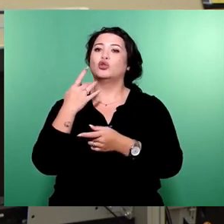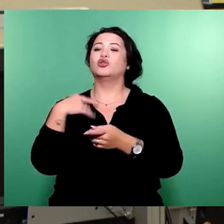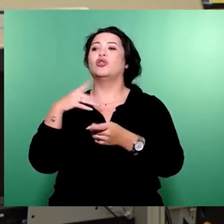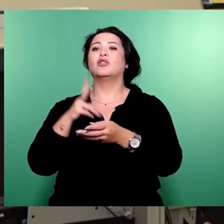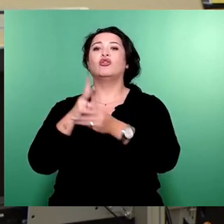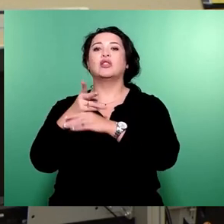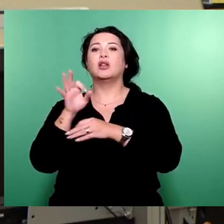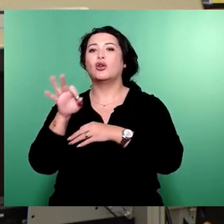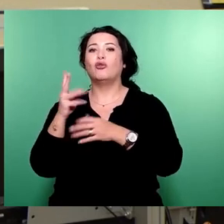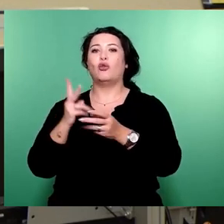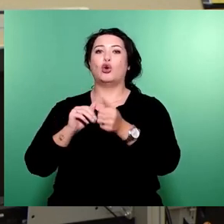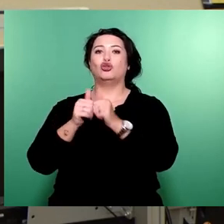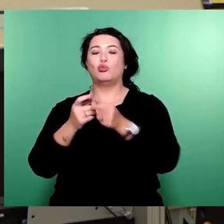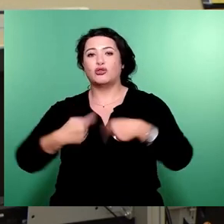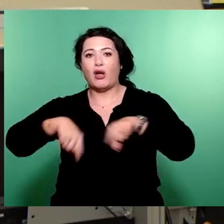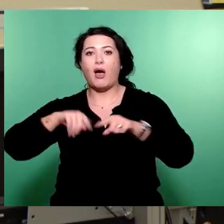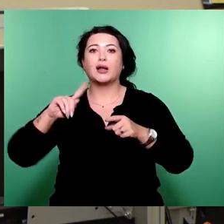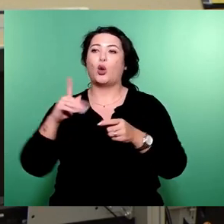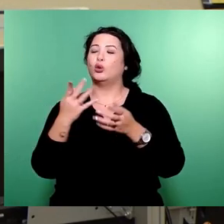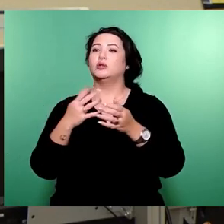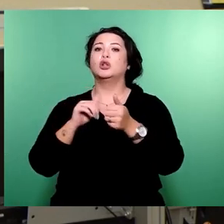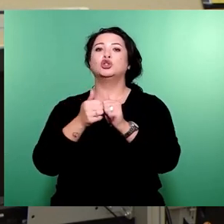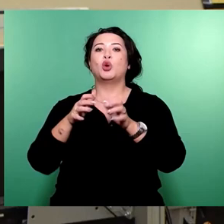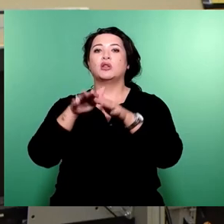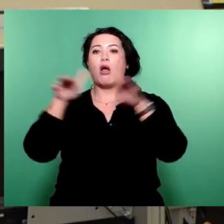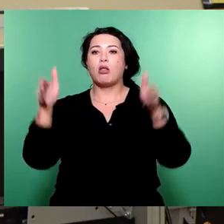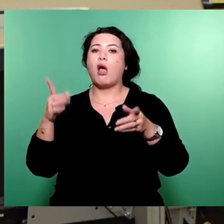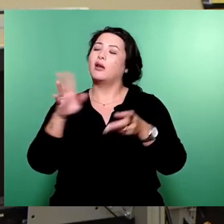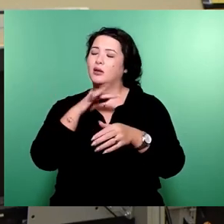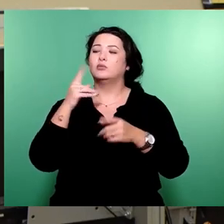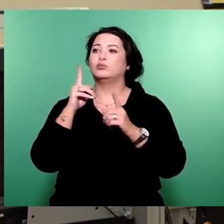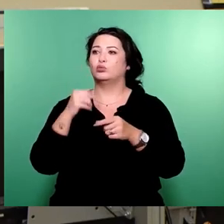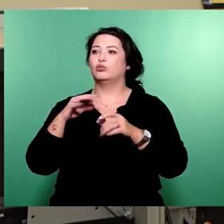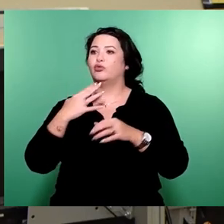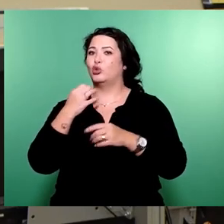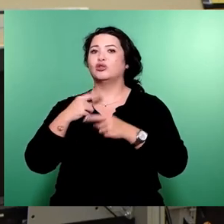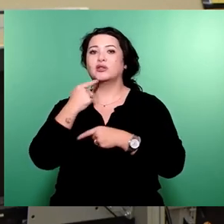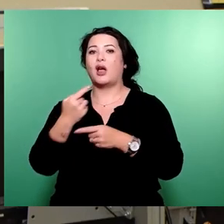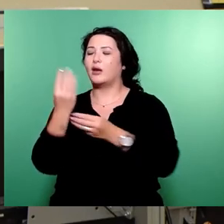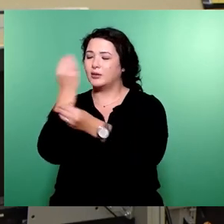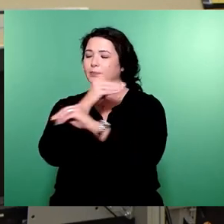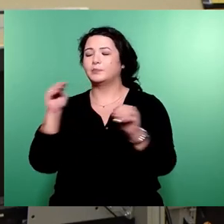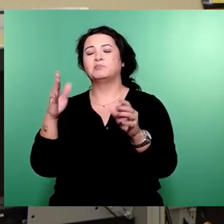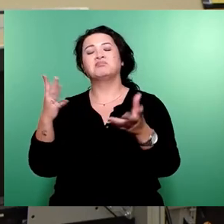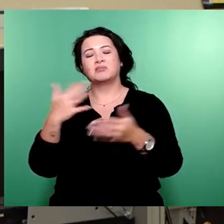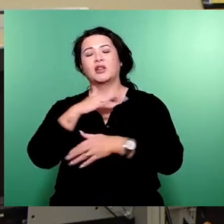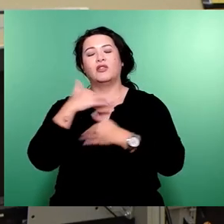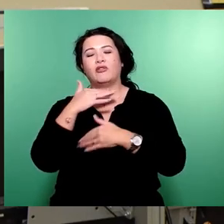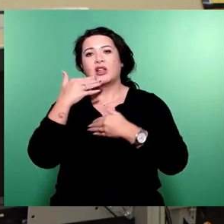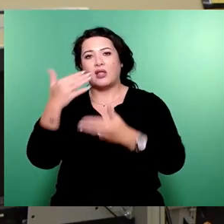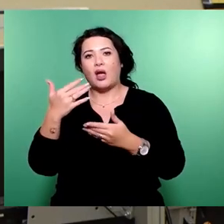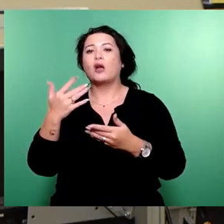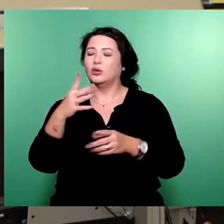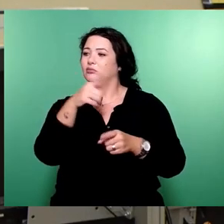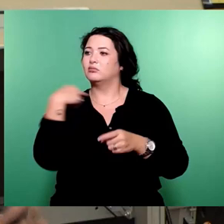Sportanlagen, die davon profitieren werden, wirklich meinen Dank aussprechen an uns alle. Und ich finde, da könnten wir uns auch alle selber mal einen Applaus geben.